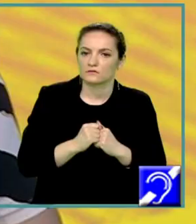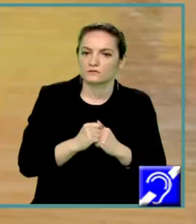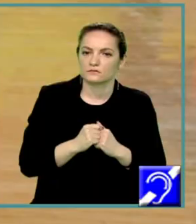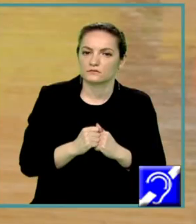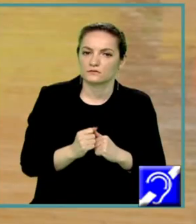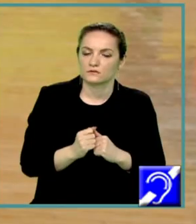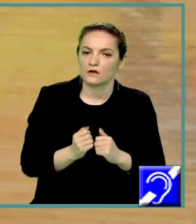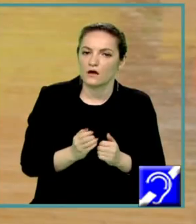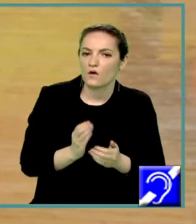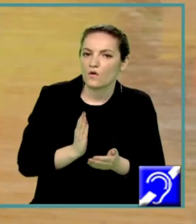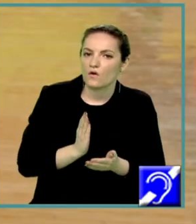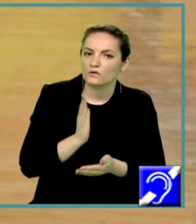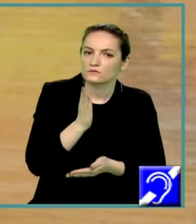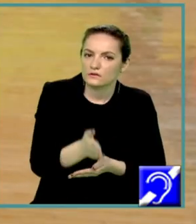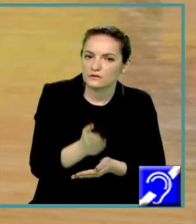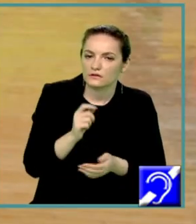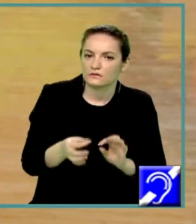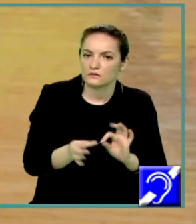direct în ecuația inițială.